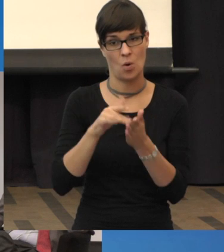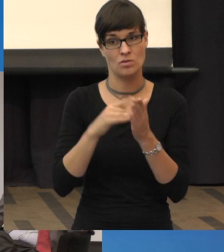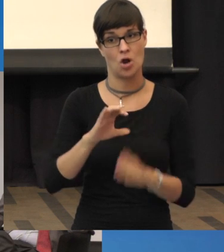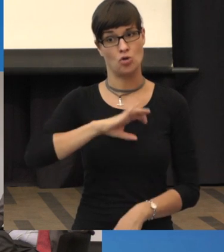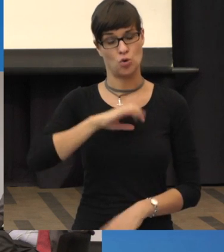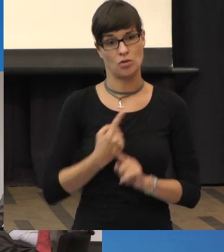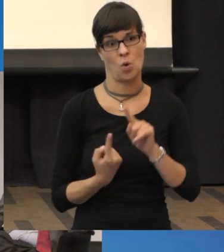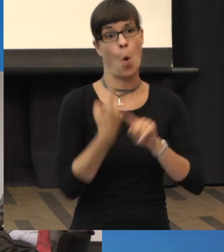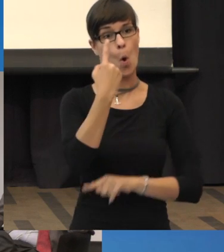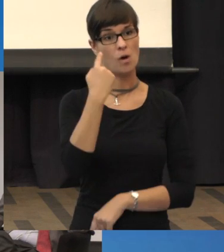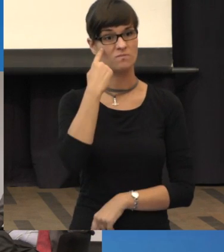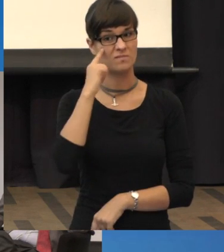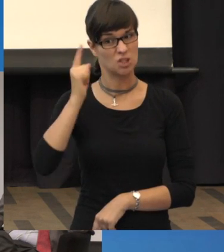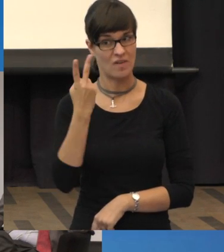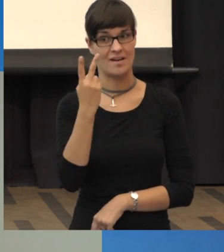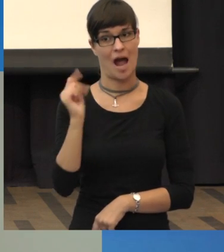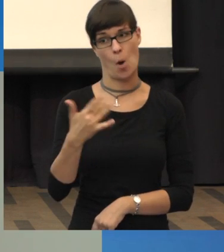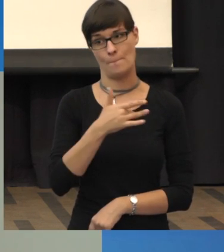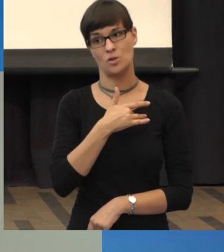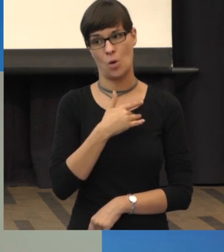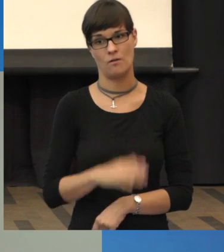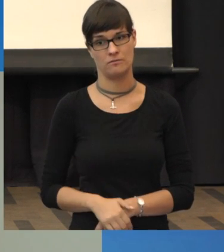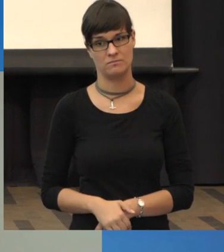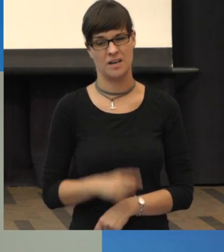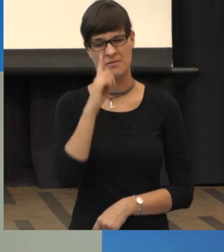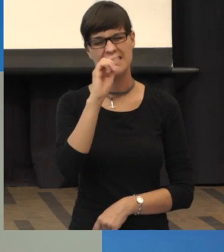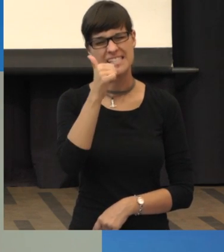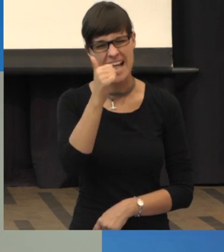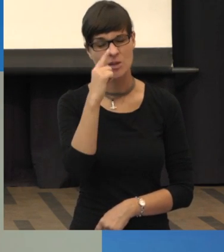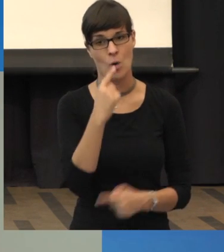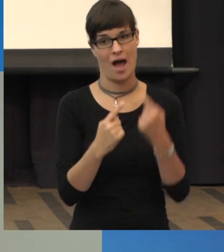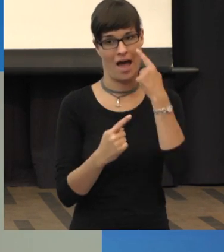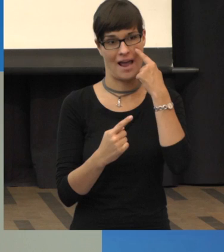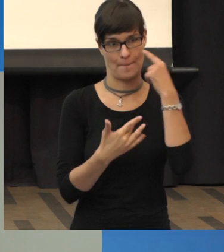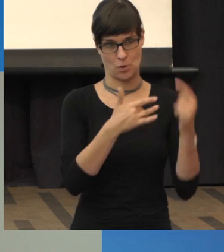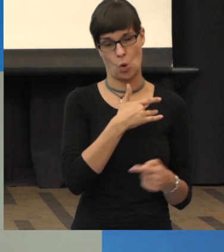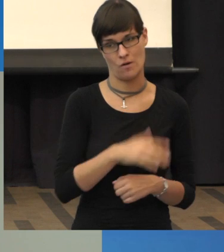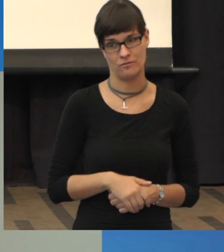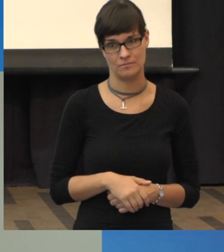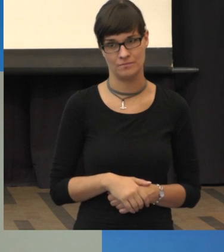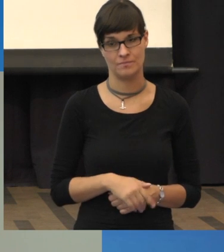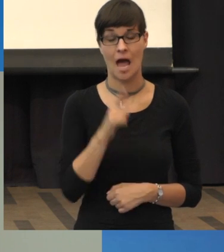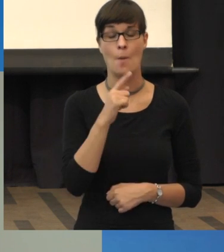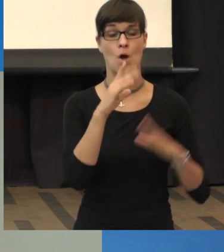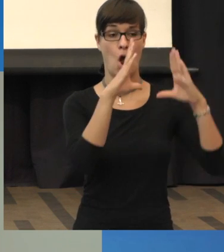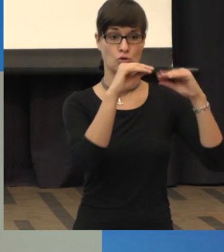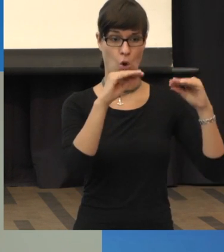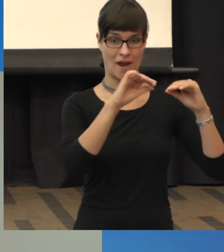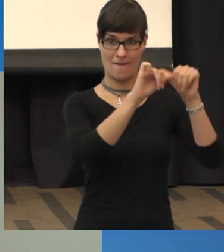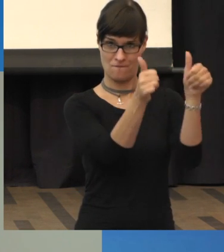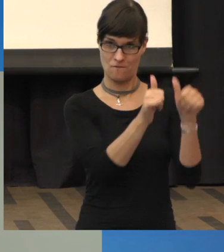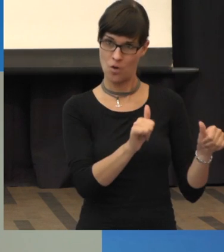die Wahrscheinlichkeit. Also es ist sehr selten, dass das wirklich einräugig bleibt. Aber man muss auch eins sagen, auch die trockene Form, die